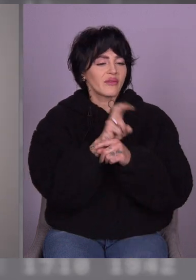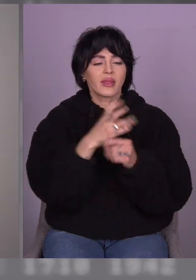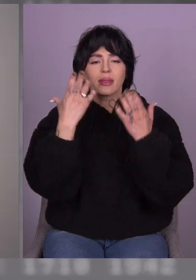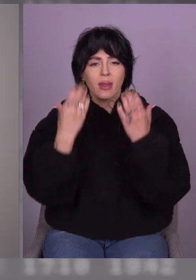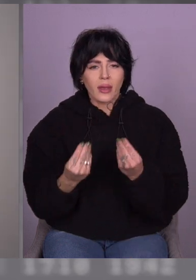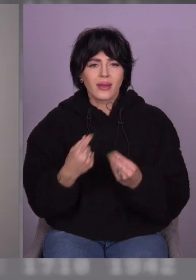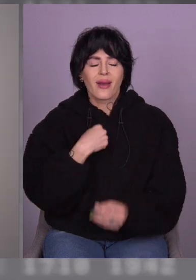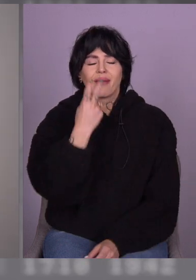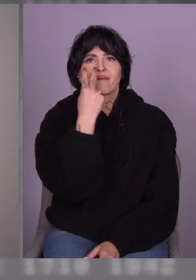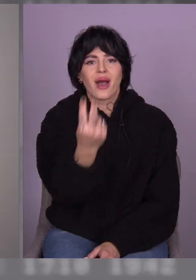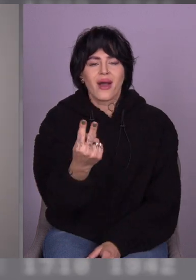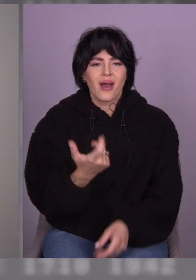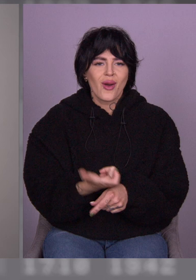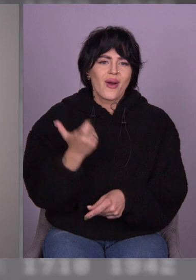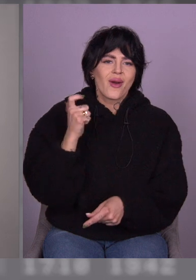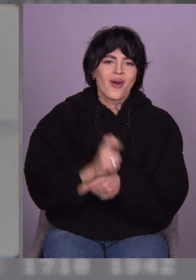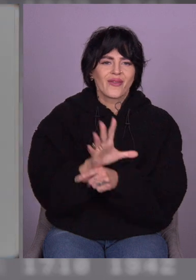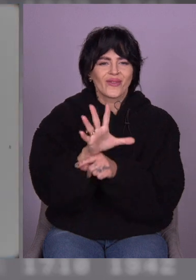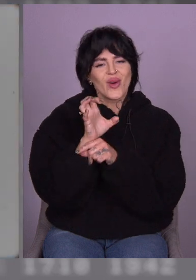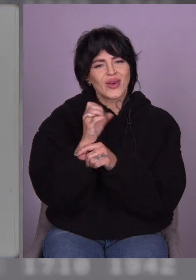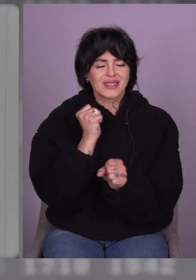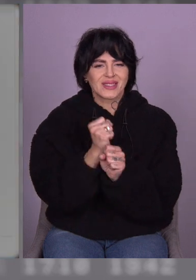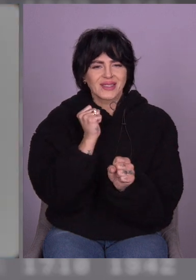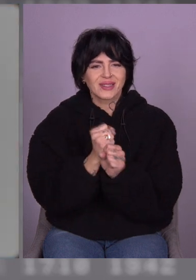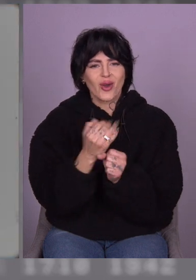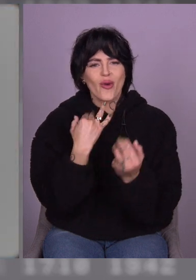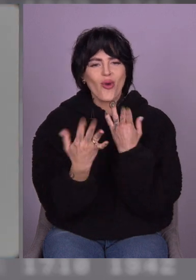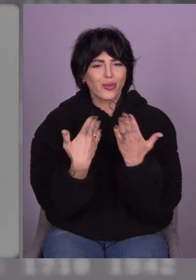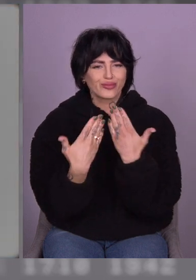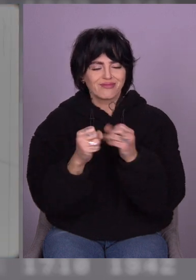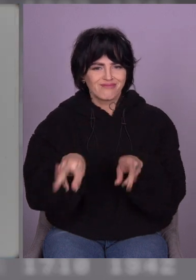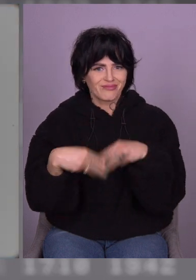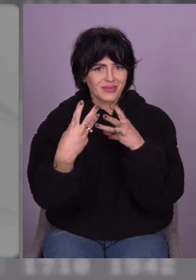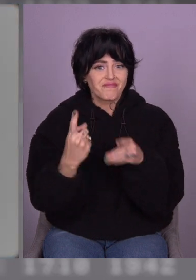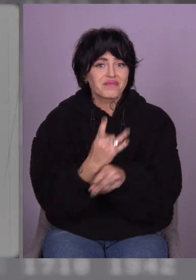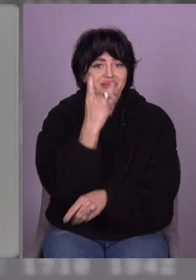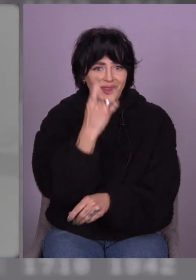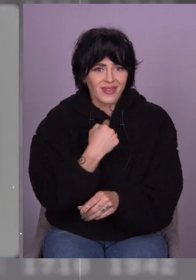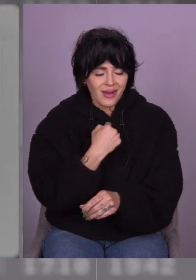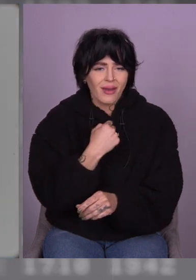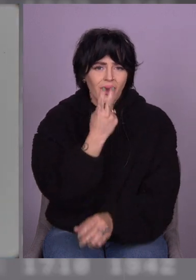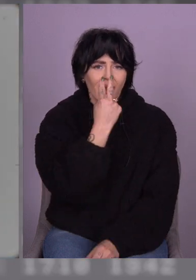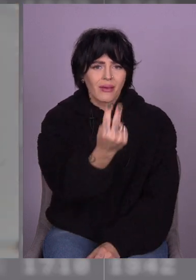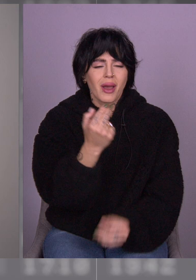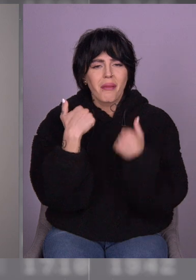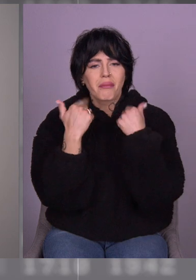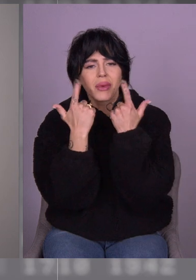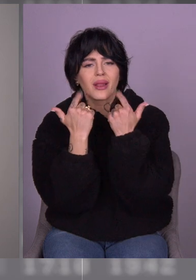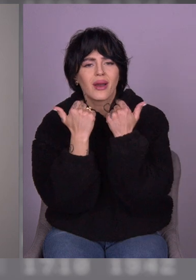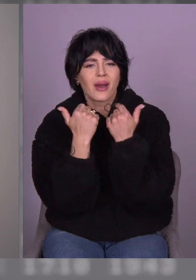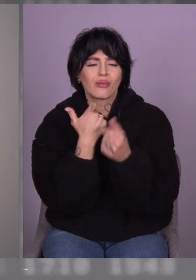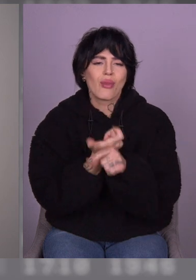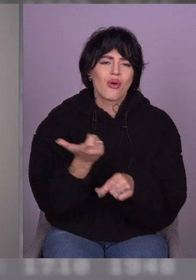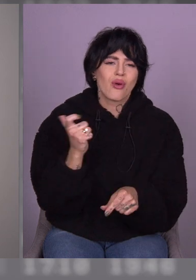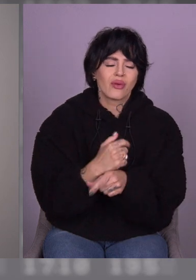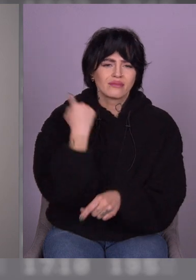його. І я навіть зробила цю фотку. Там, де я з ним розмовляю, я просто дивилася на нього і плакала. Дуже